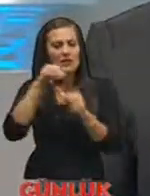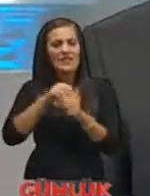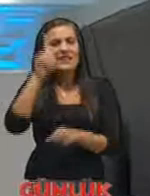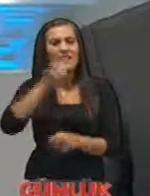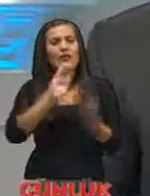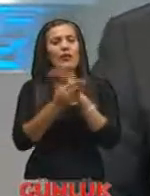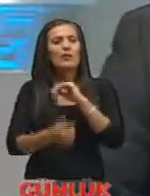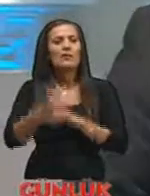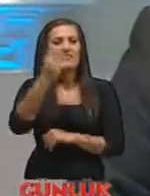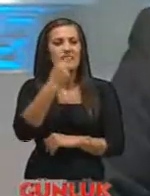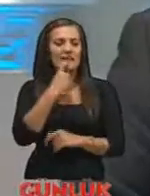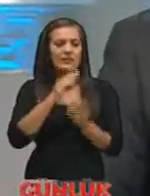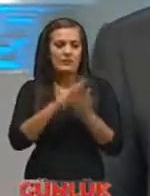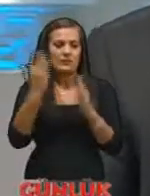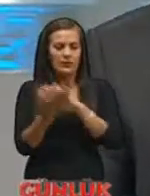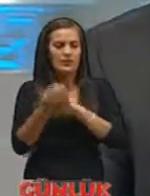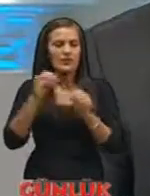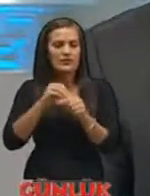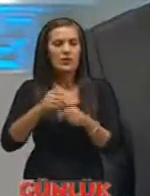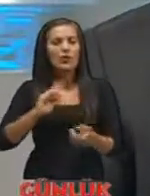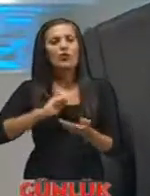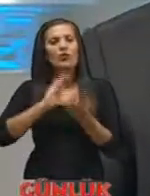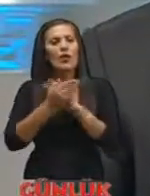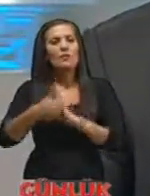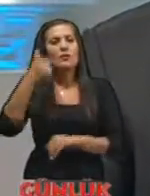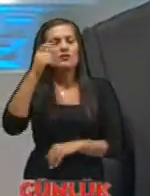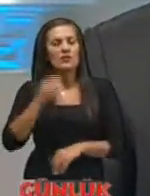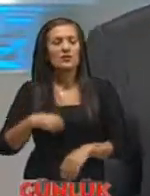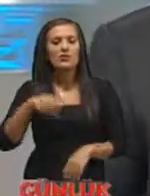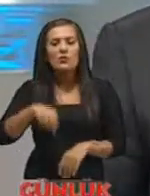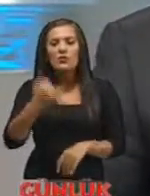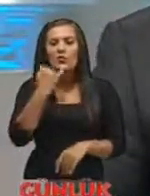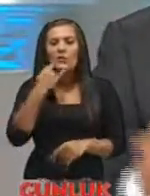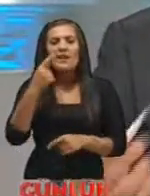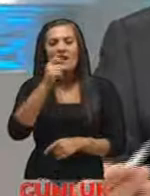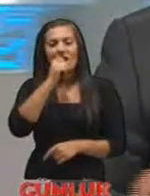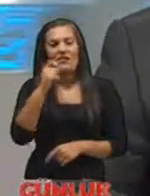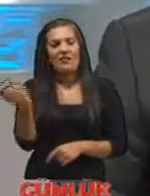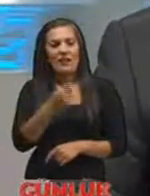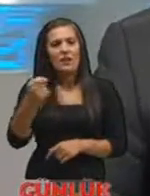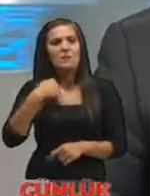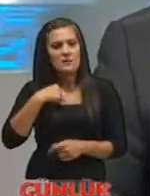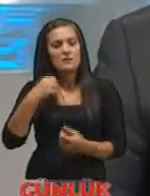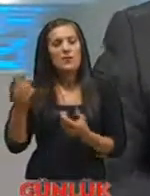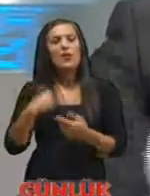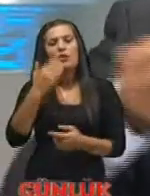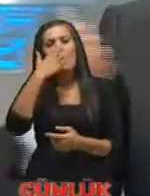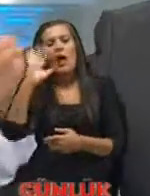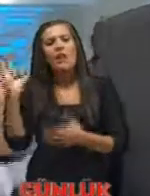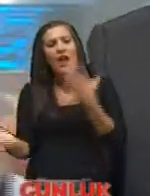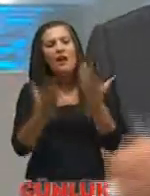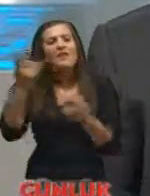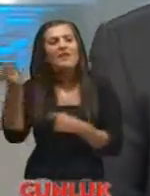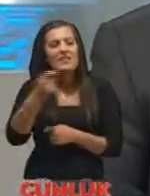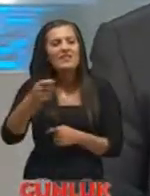dönem başkanı 2 yıllığına dönem başkanı seçildim Bugünkü konuklarınızdan biri itfaiye Evet bizim de doğal afetlerle ilgili Üniversite